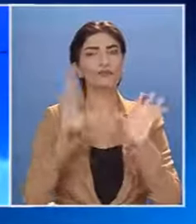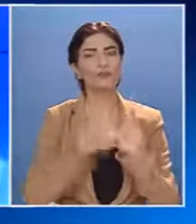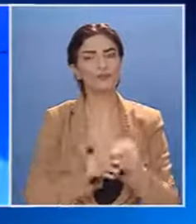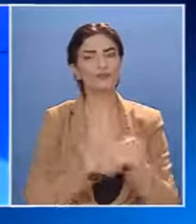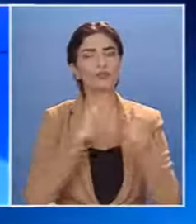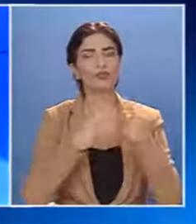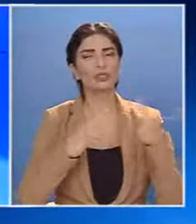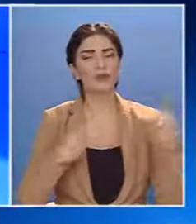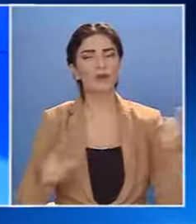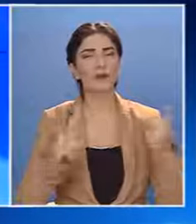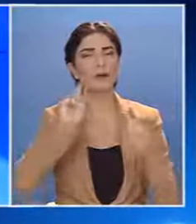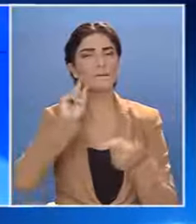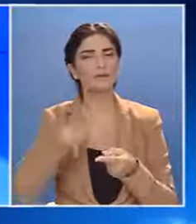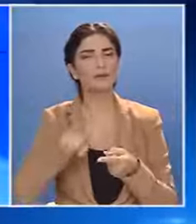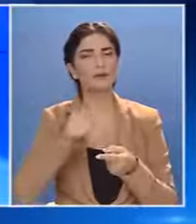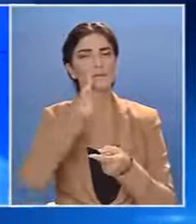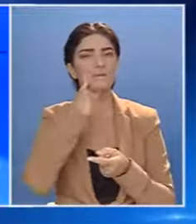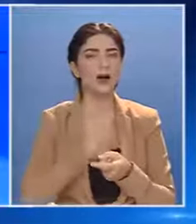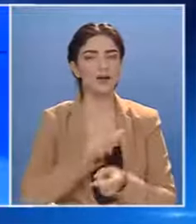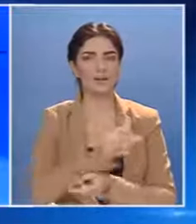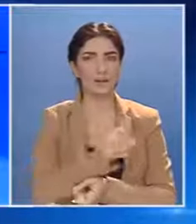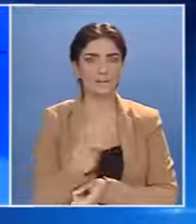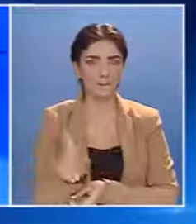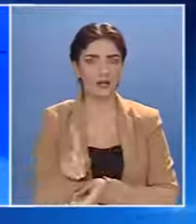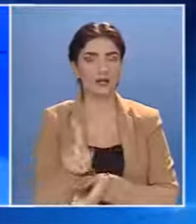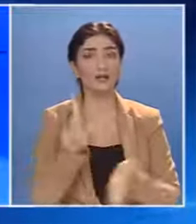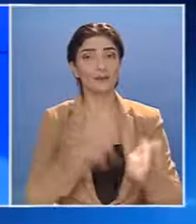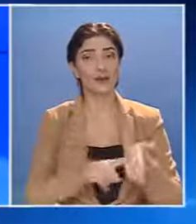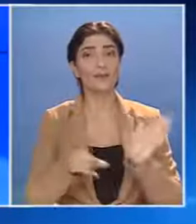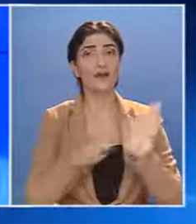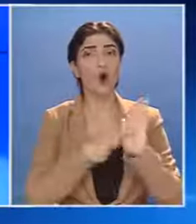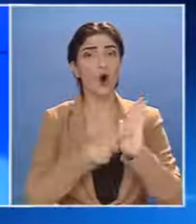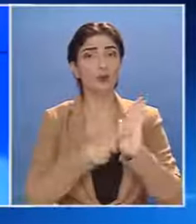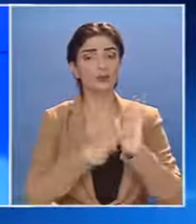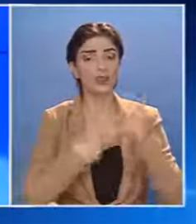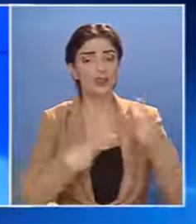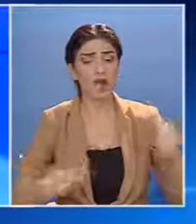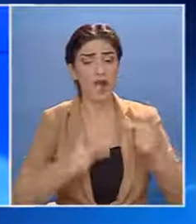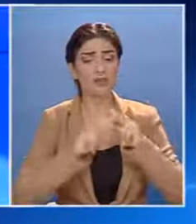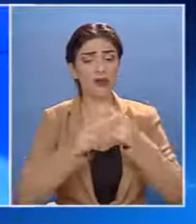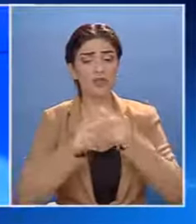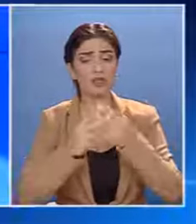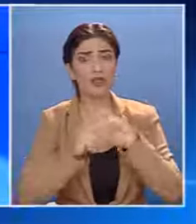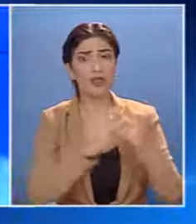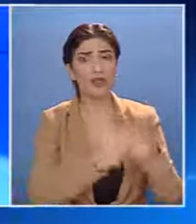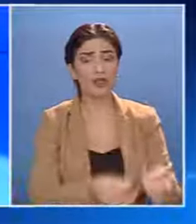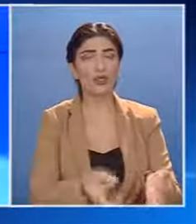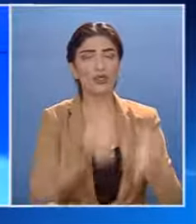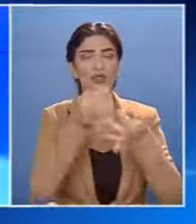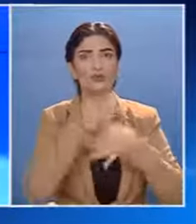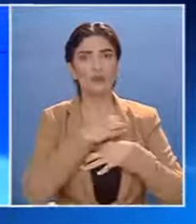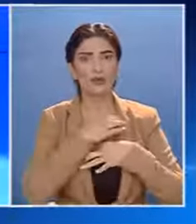καταπολέμησης της διαφθοράς και του εξυγχρονισμού διαφόρων νομοθεσιών επιδιώκοντας καλύτερη γενική οργάνωση και διοίκηση